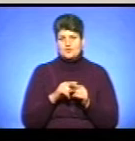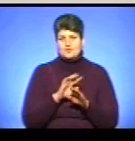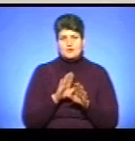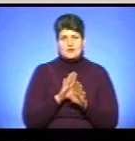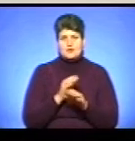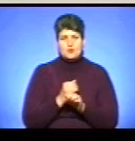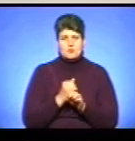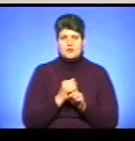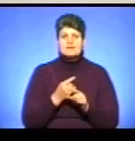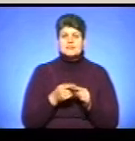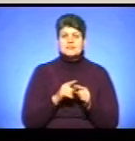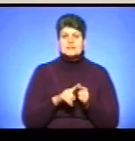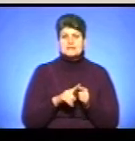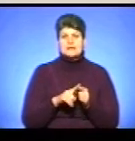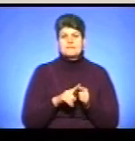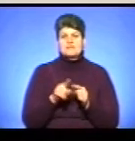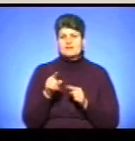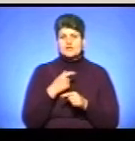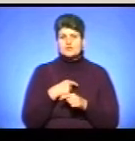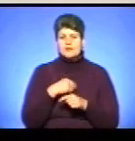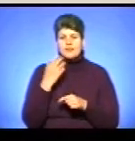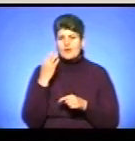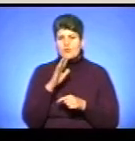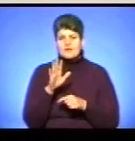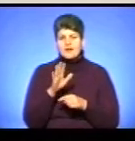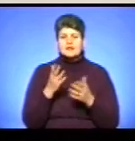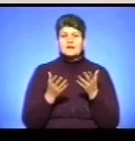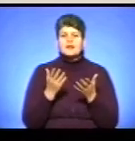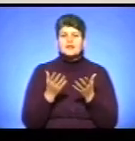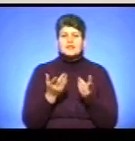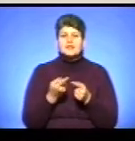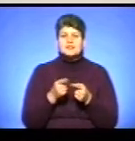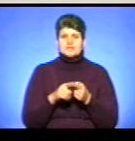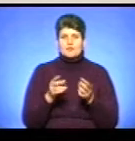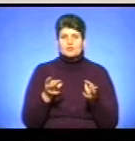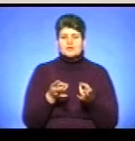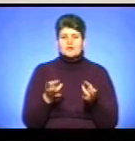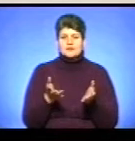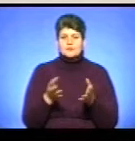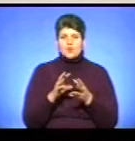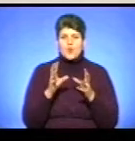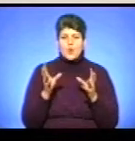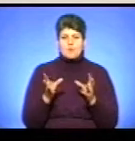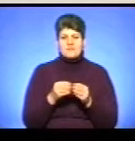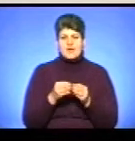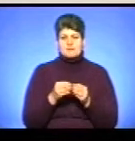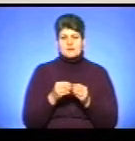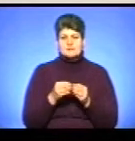робив, тому що це ви собі не уявляєте. Які це потрібно об'єми